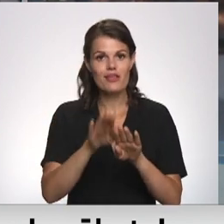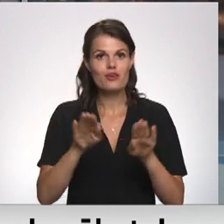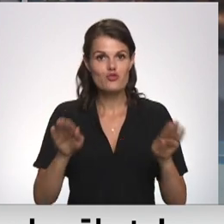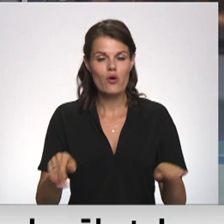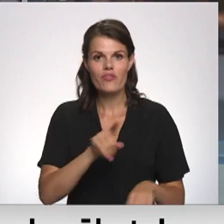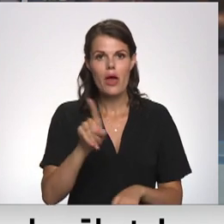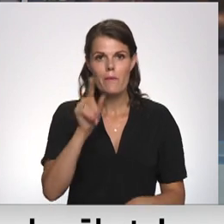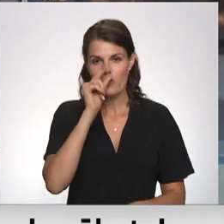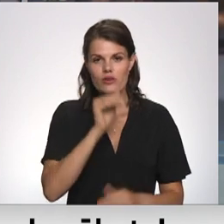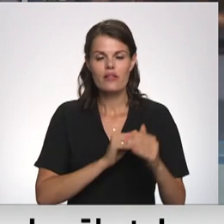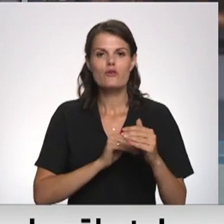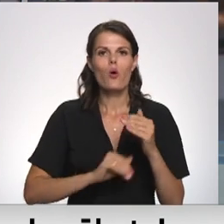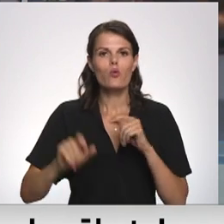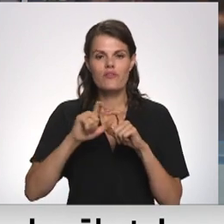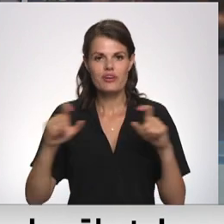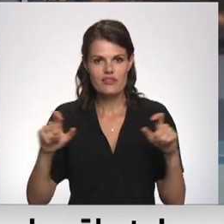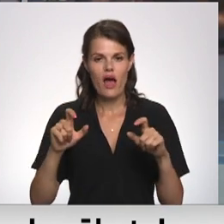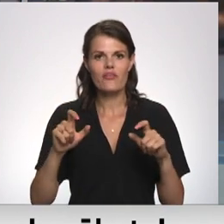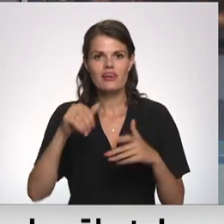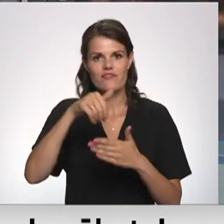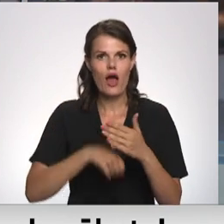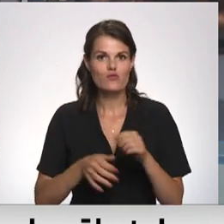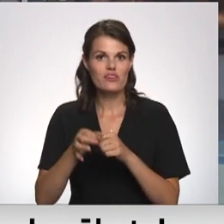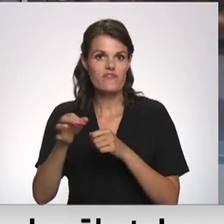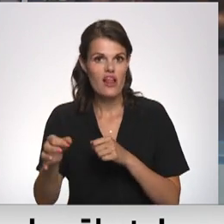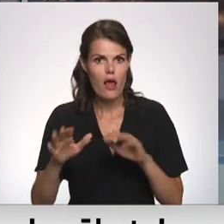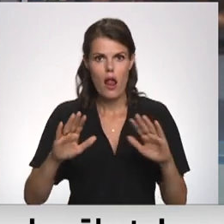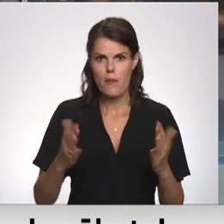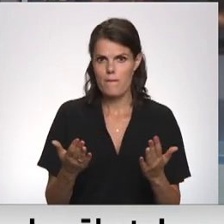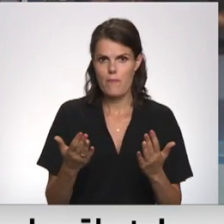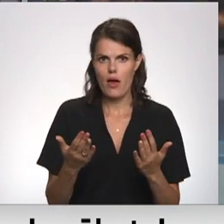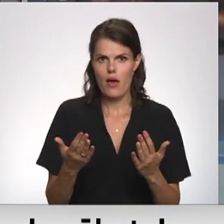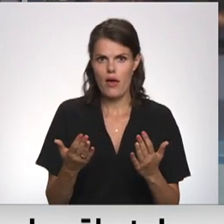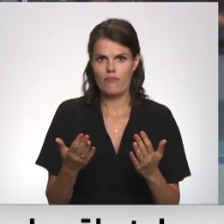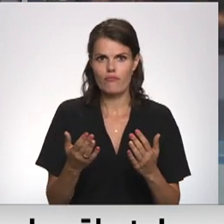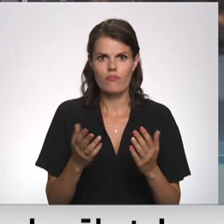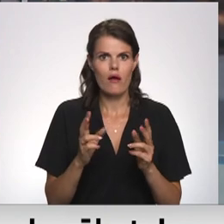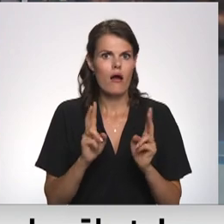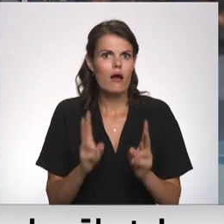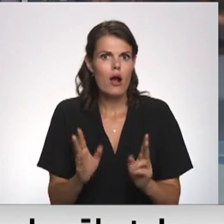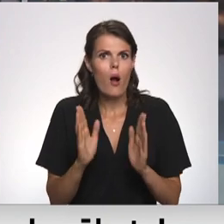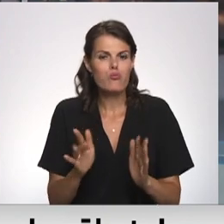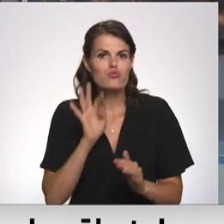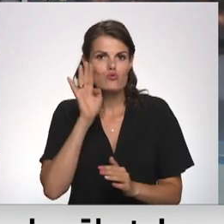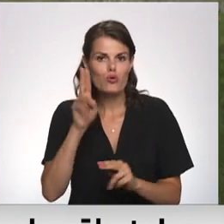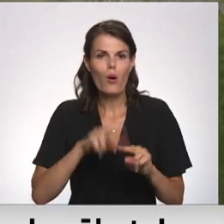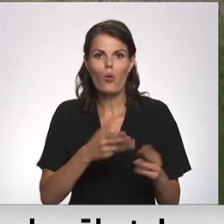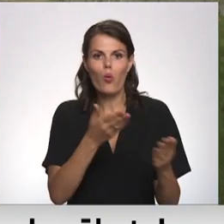Stradiņa medicīnas vēstures muzeja filiāle. Bet vai un kāds tas būs turpmāk un kur atradīsies tā ekspozīcija?